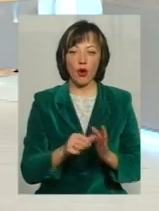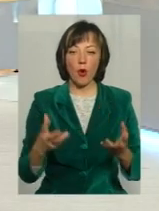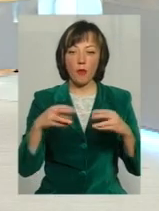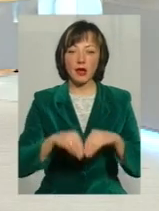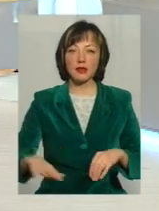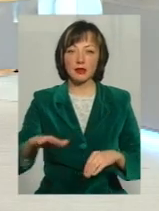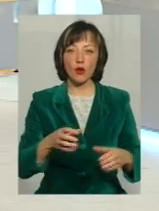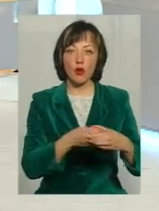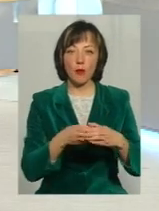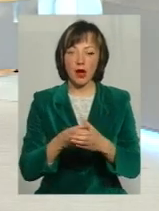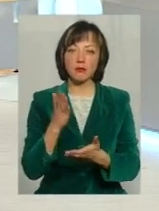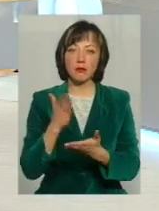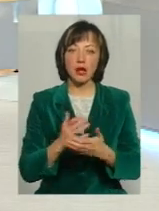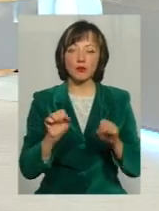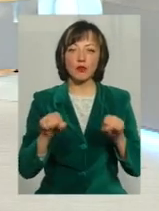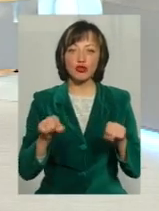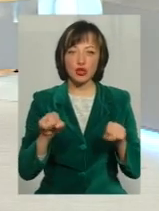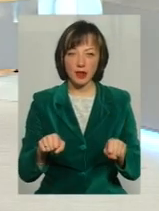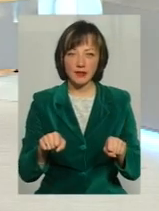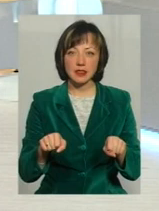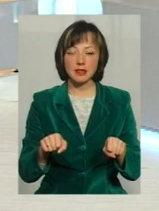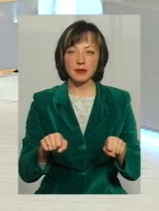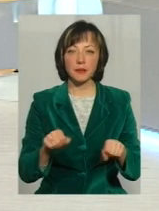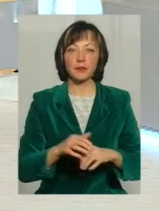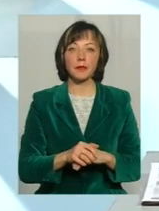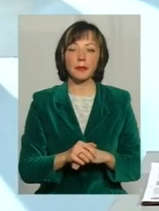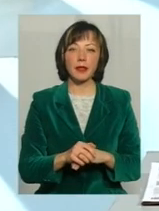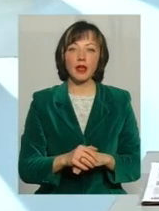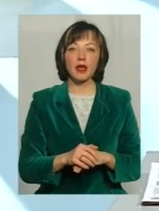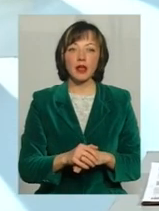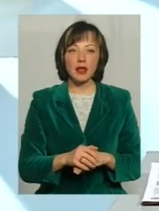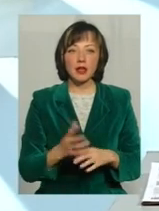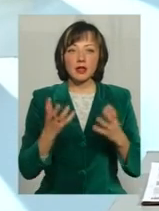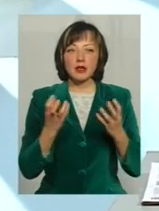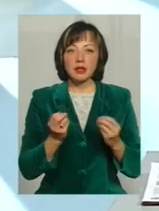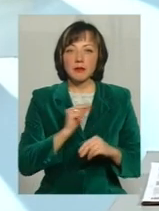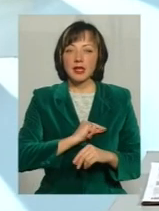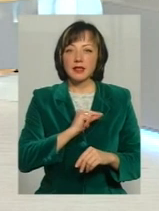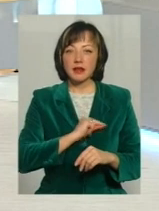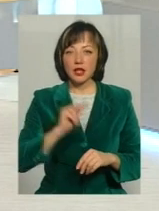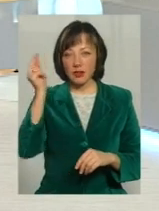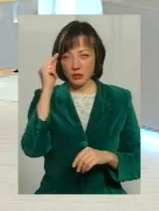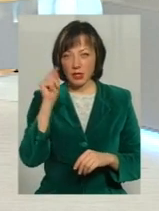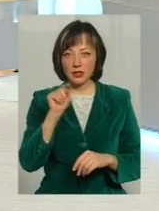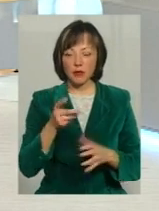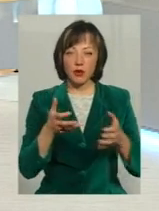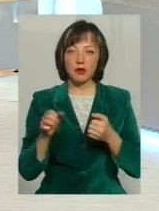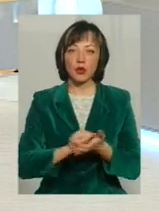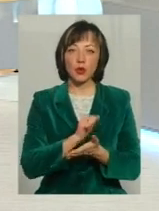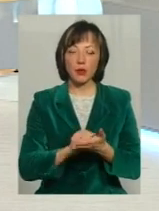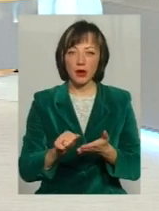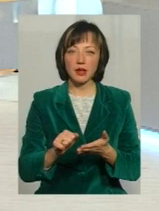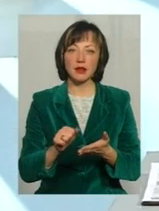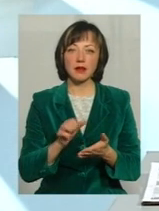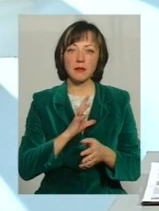'єднаних територіальній громад матимуть можливість Що зазначить, що працівники, які там навчалися і отримали документи Це, дійсно,